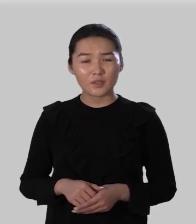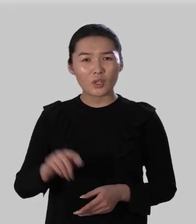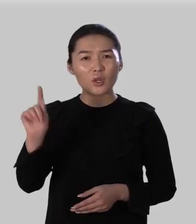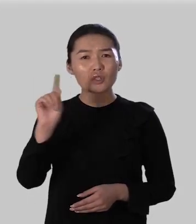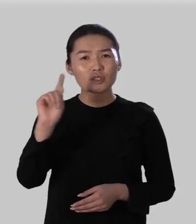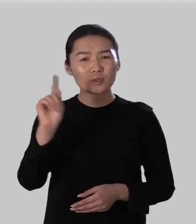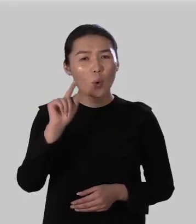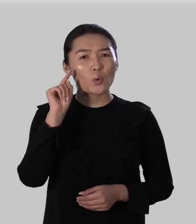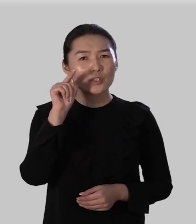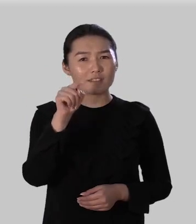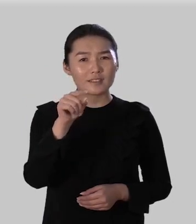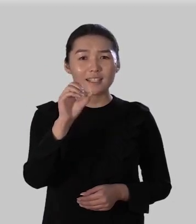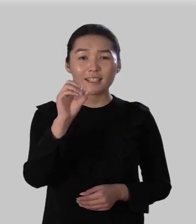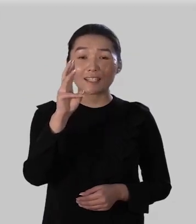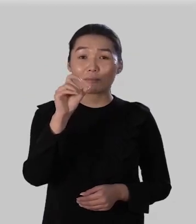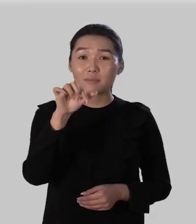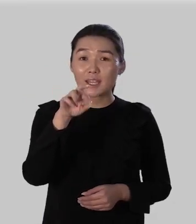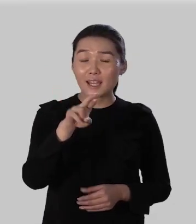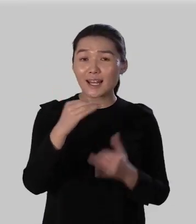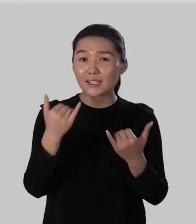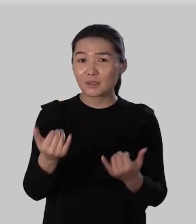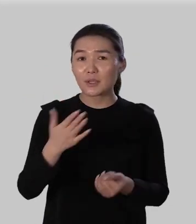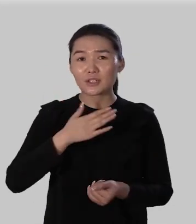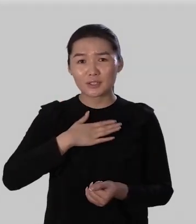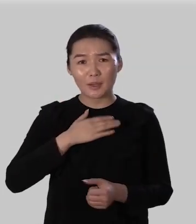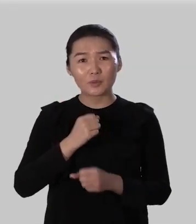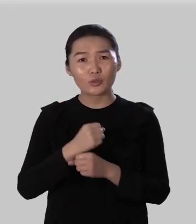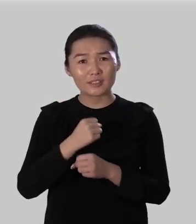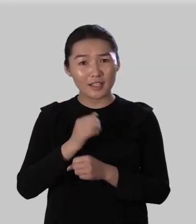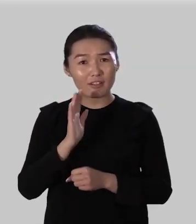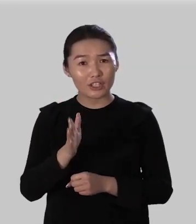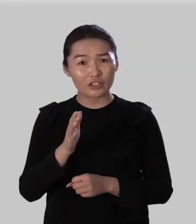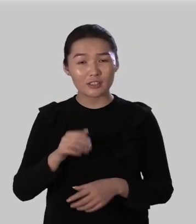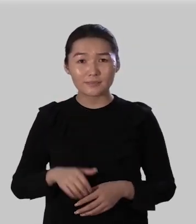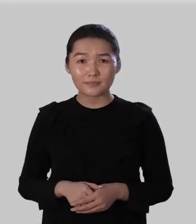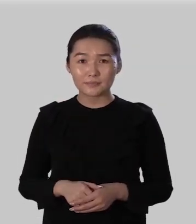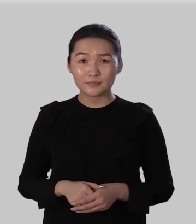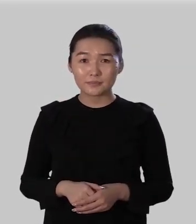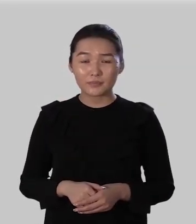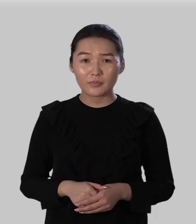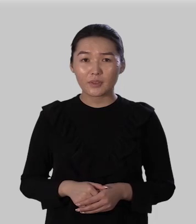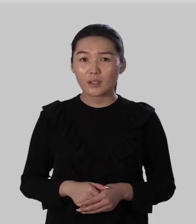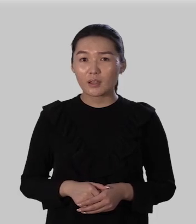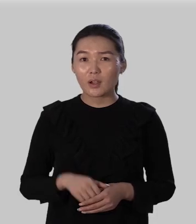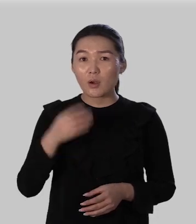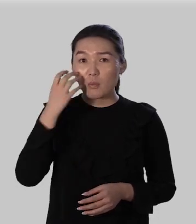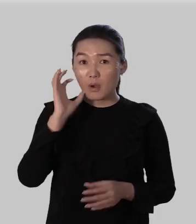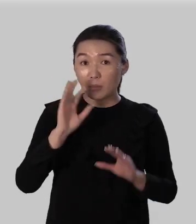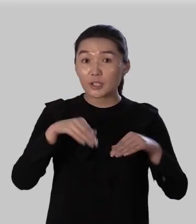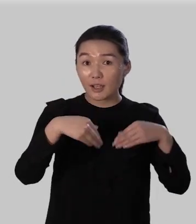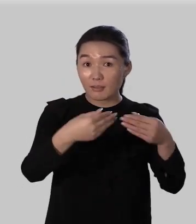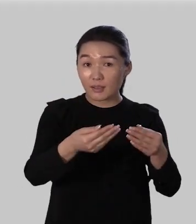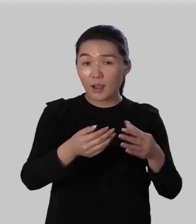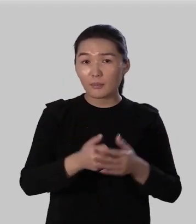что же ты емеля теперь со мной сделаем бабки